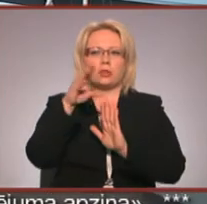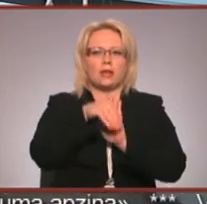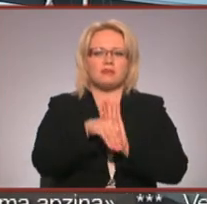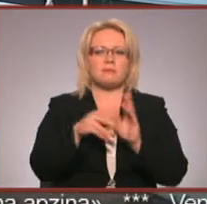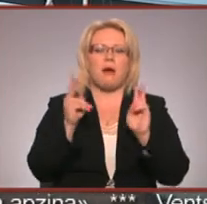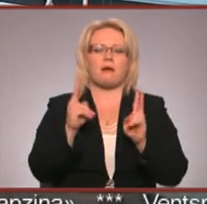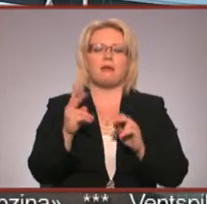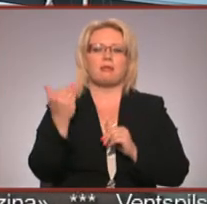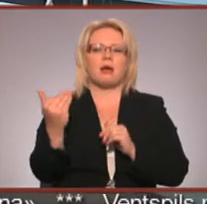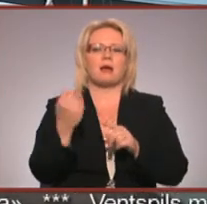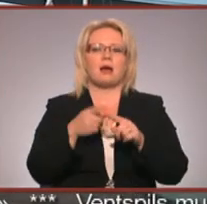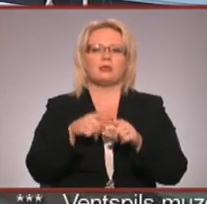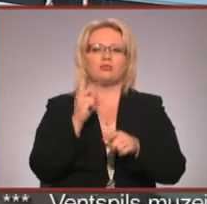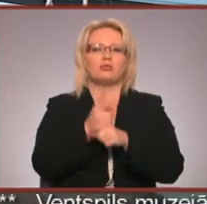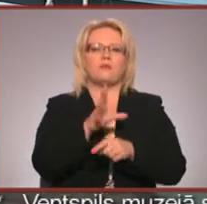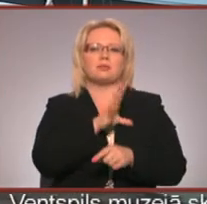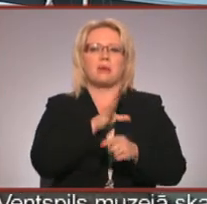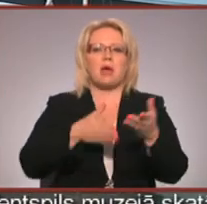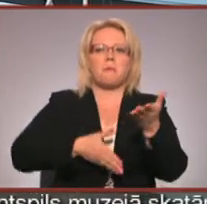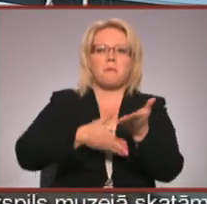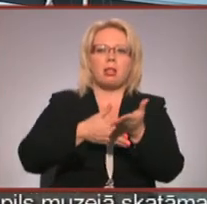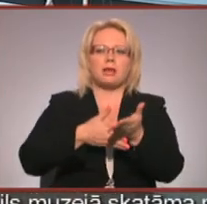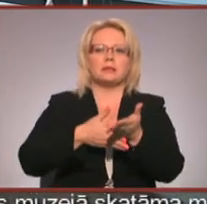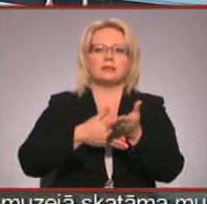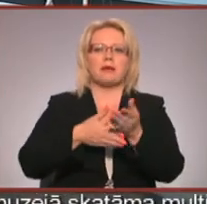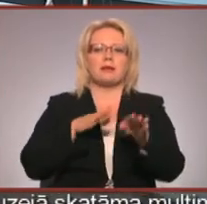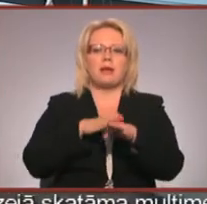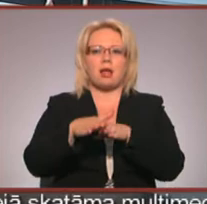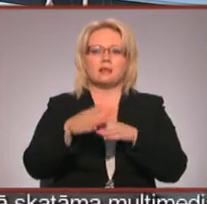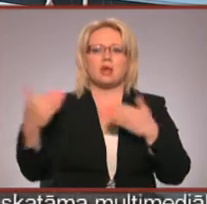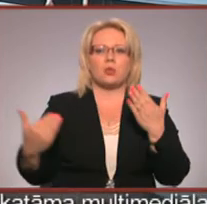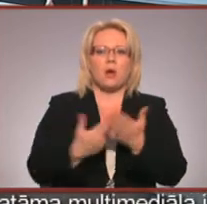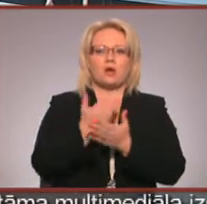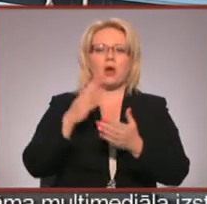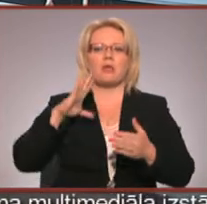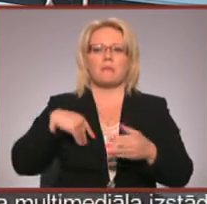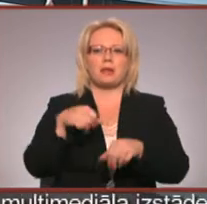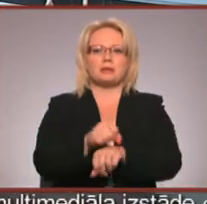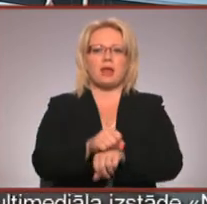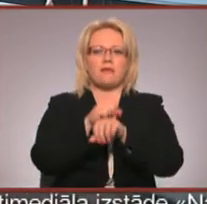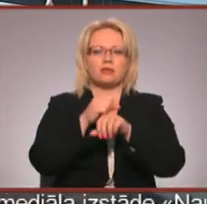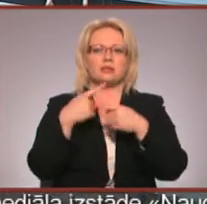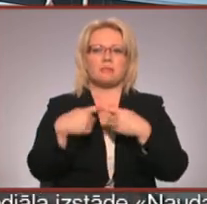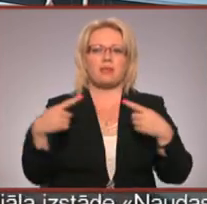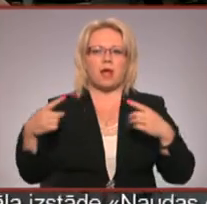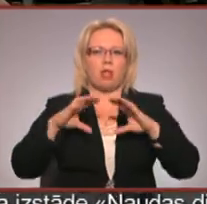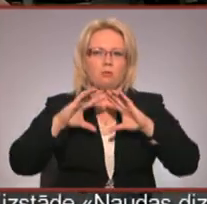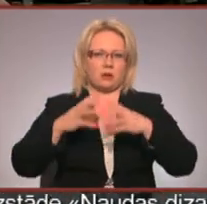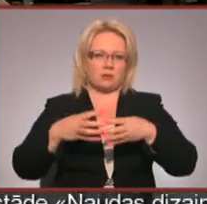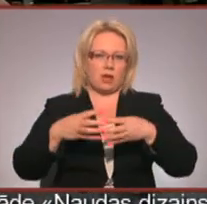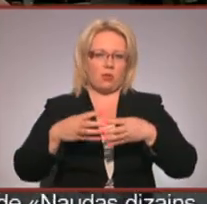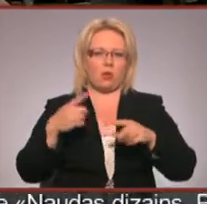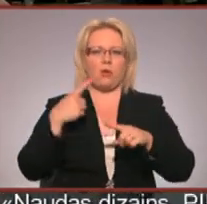teikt, ka viņiem tāds uzdēlums bija palīdzēt, realizēt no jauna pēc revolūcijas materiālo pasauli.